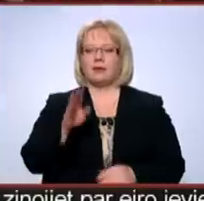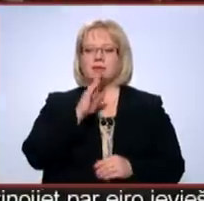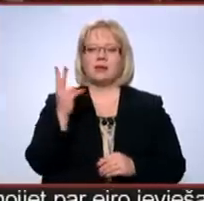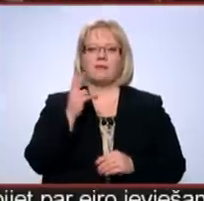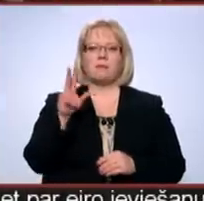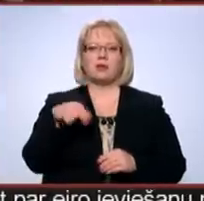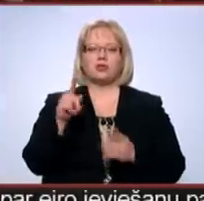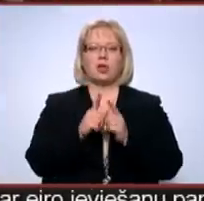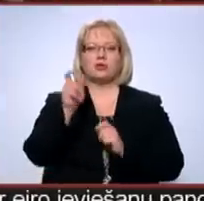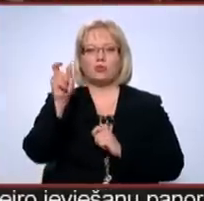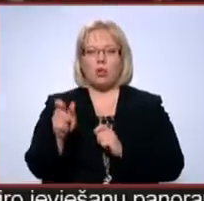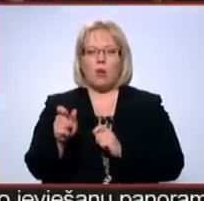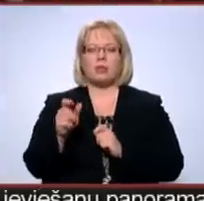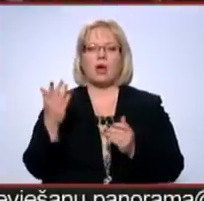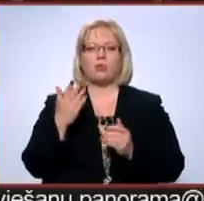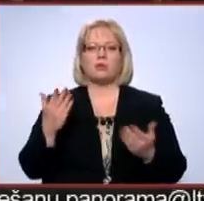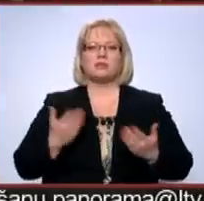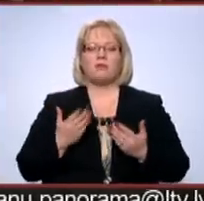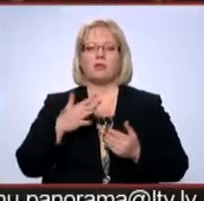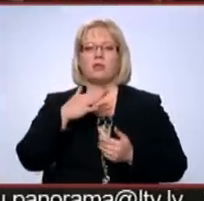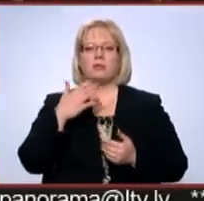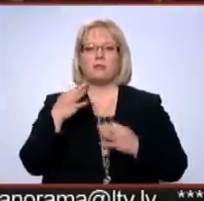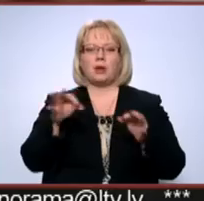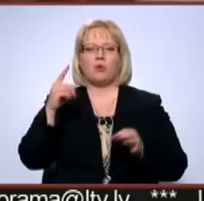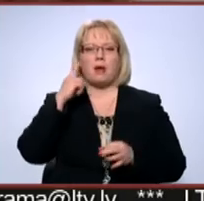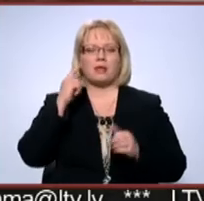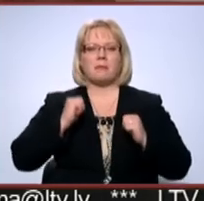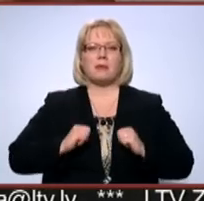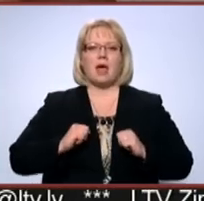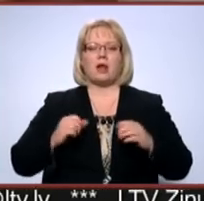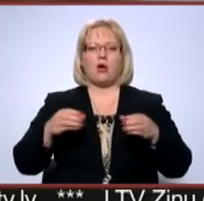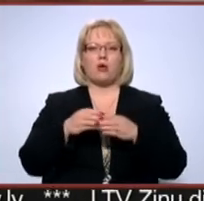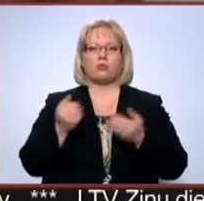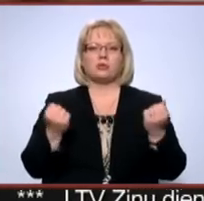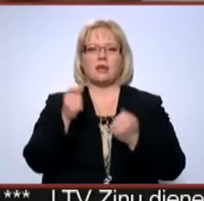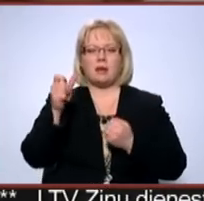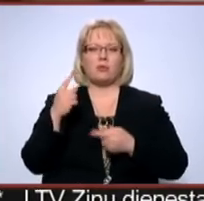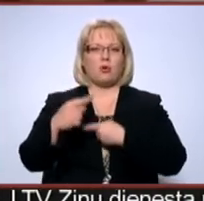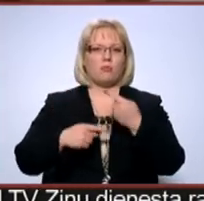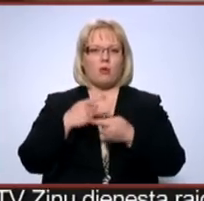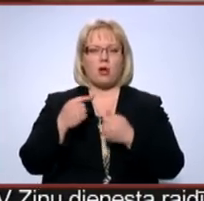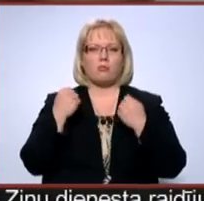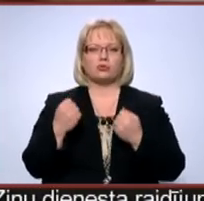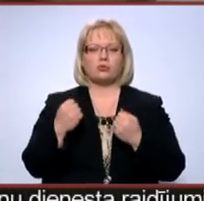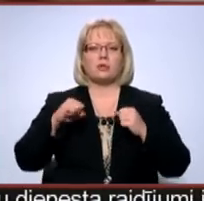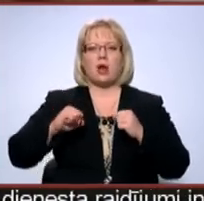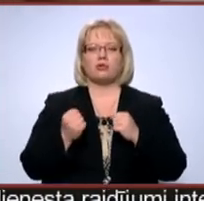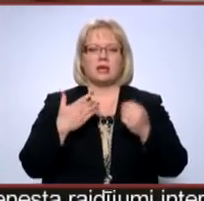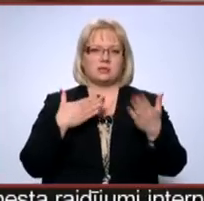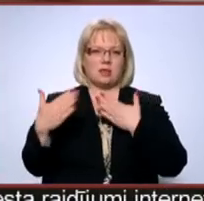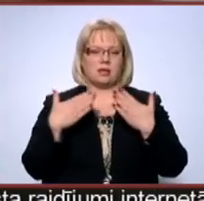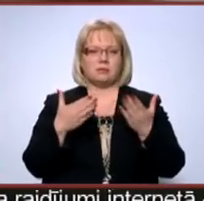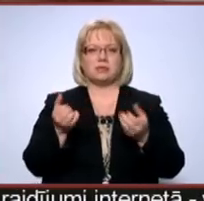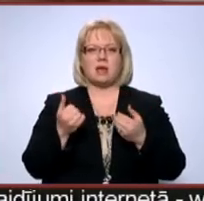pensionāta skolotāja, kuras ģimenē savulēk dzīvojuši vairāk ir brīvprātīgai miera korpus darbinieki. Ar tiem viņi joprojām uzturt draudzīgas attiecības,